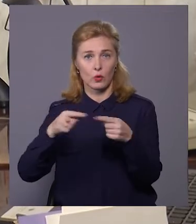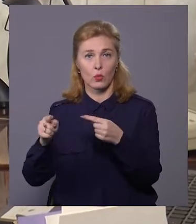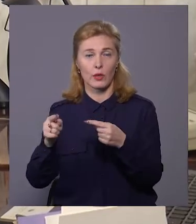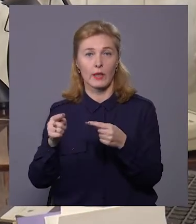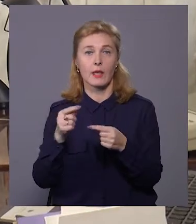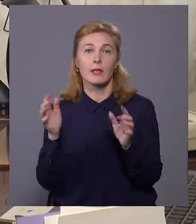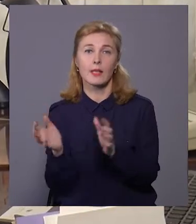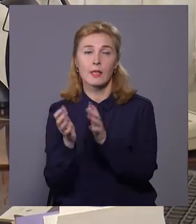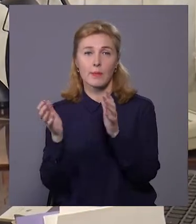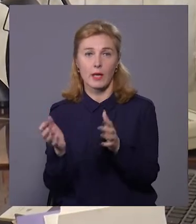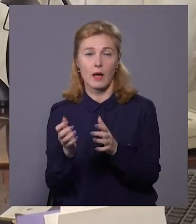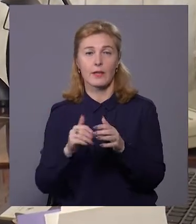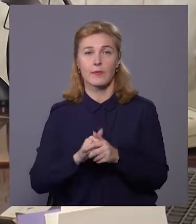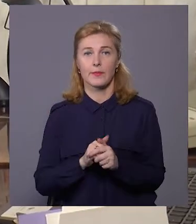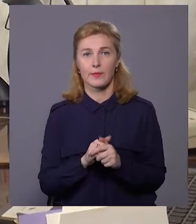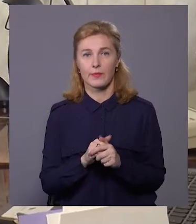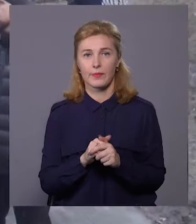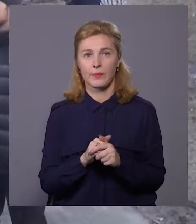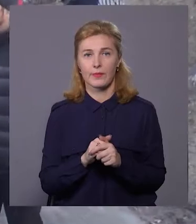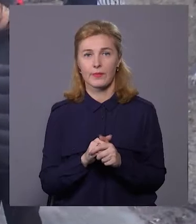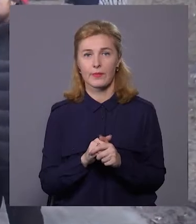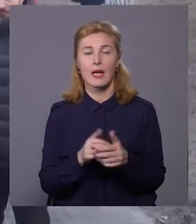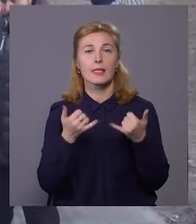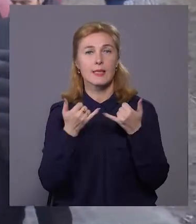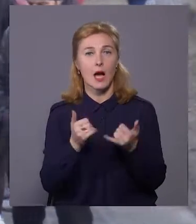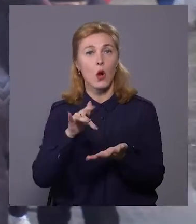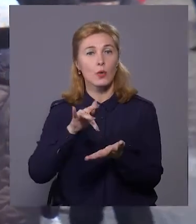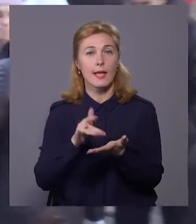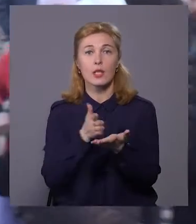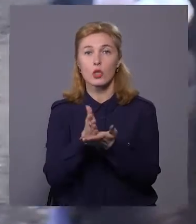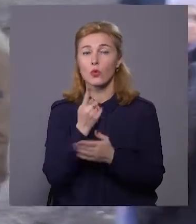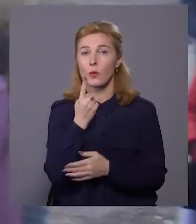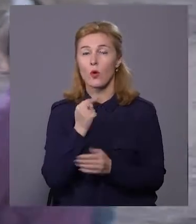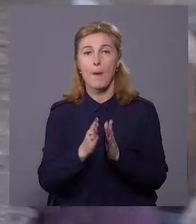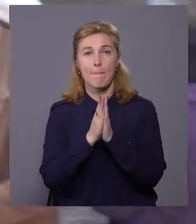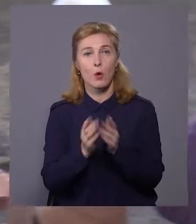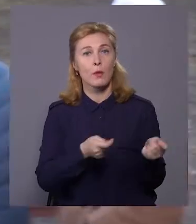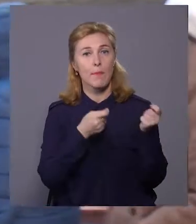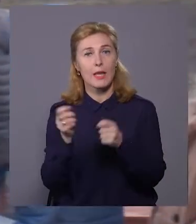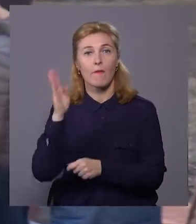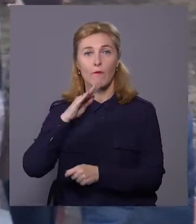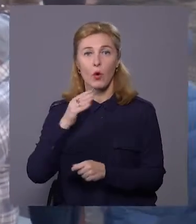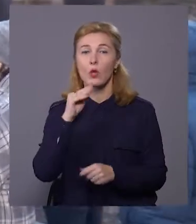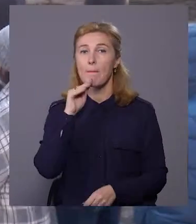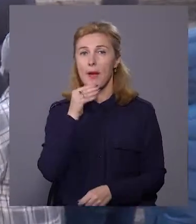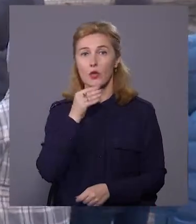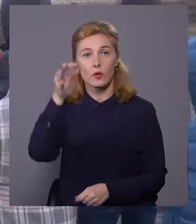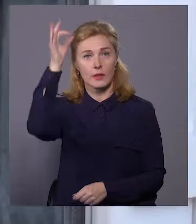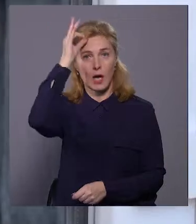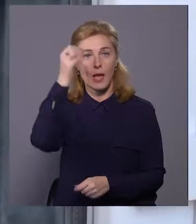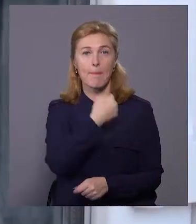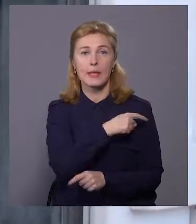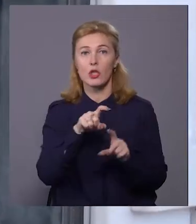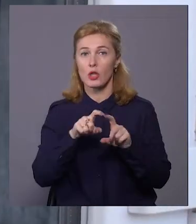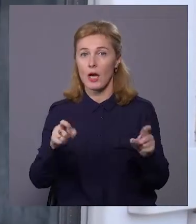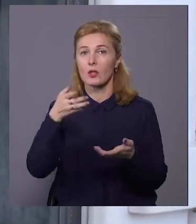компоненти крові. Зараз у Центр служби крові просять принести воду та печиво. Нагадаємо, медичний